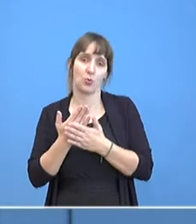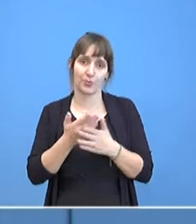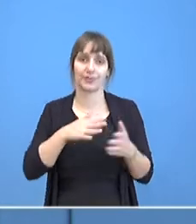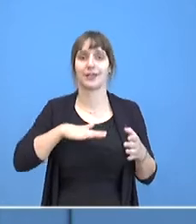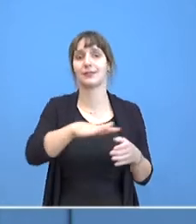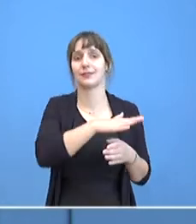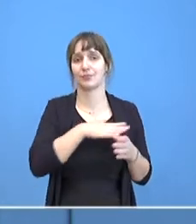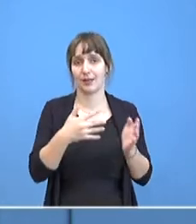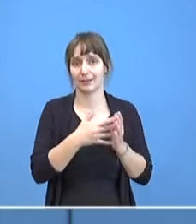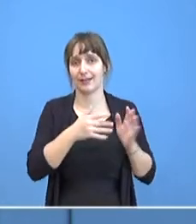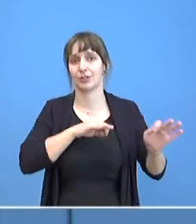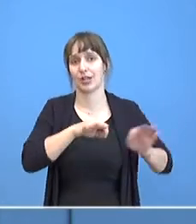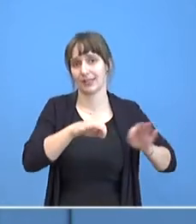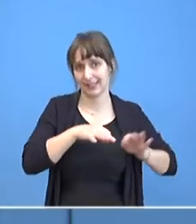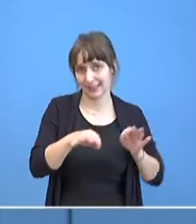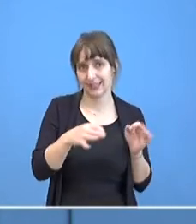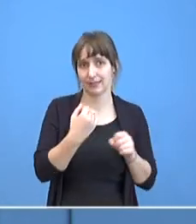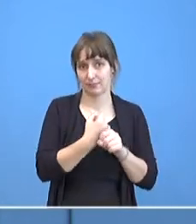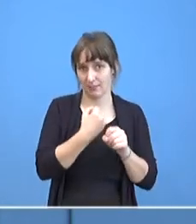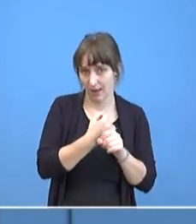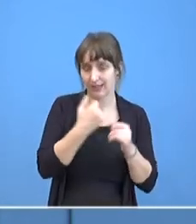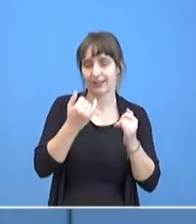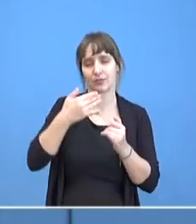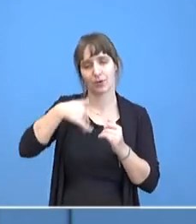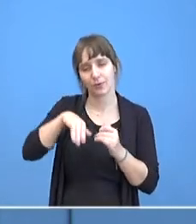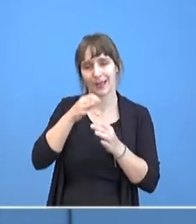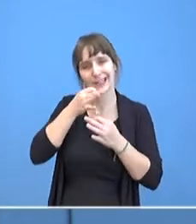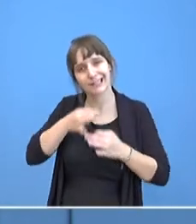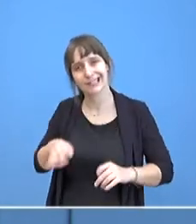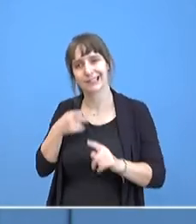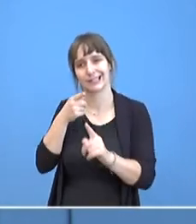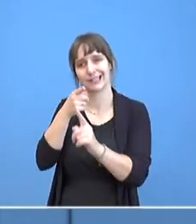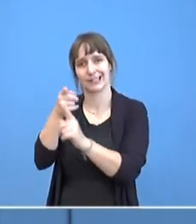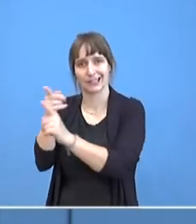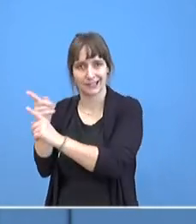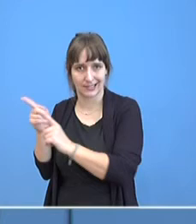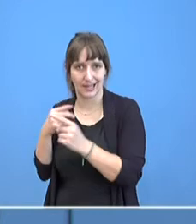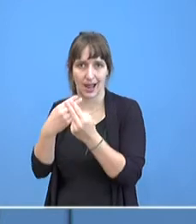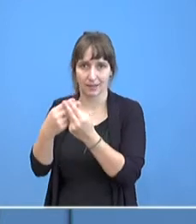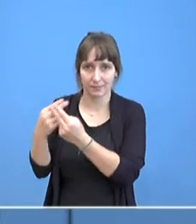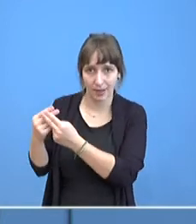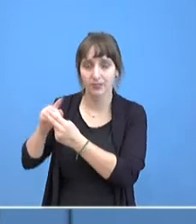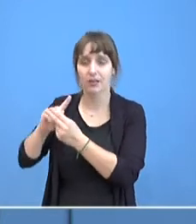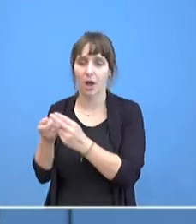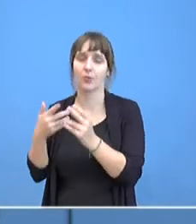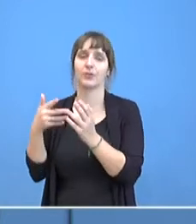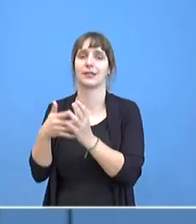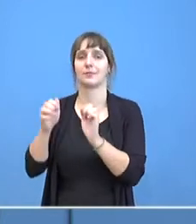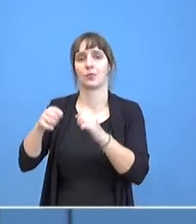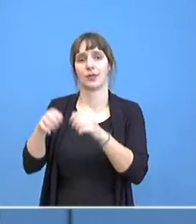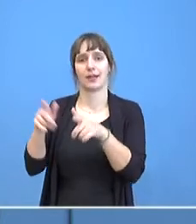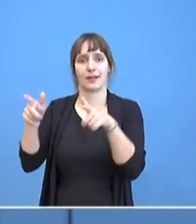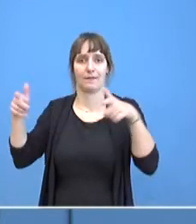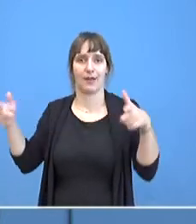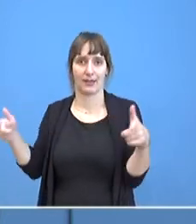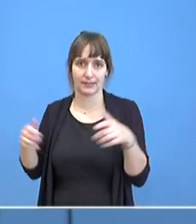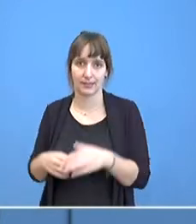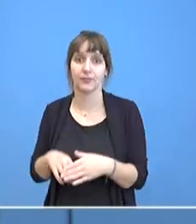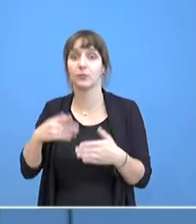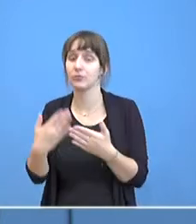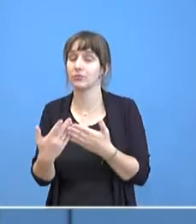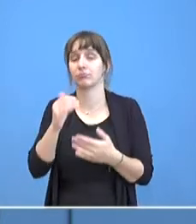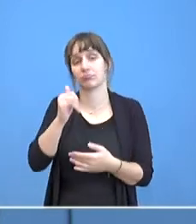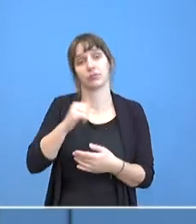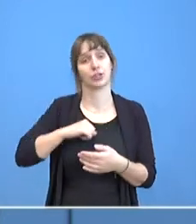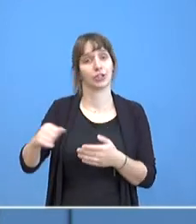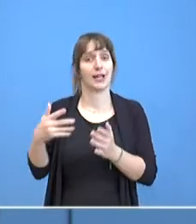Es wird jetzt nochmal gezielter vorgenommen und nochmal erweitert auch diese Möglichkeit von Testungen. Und da spielen auch diese Schnelltests